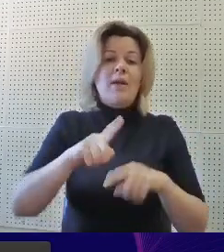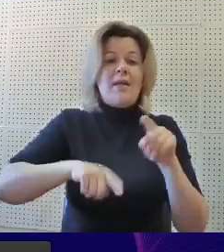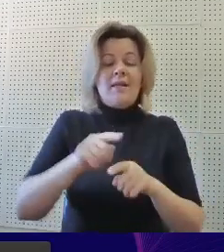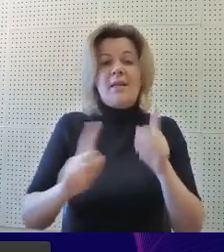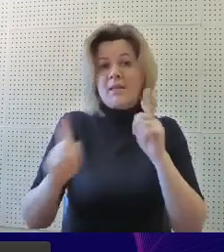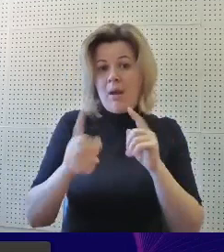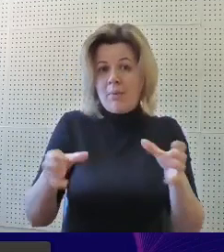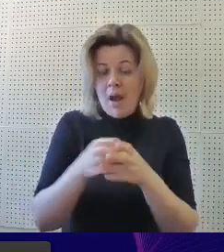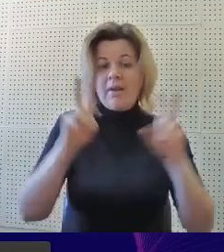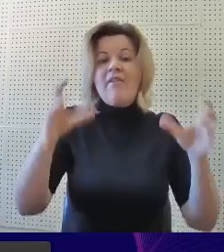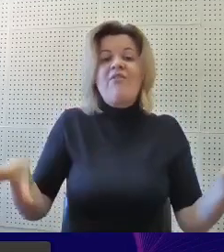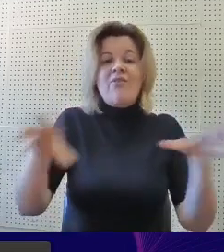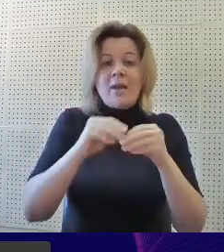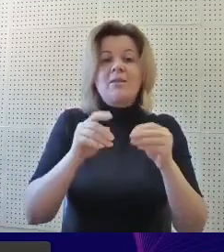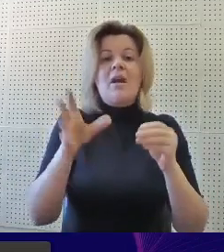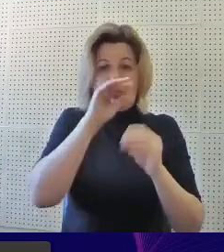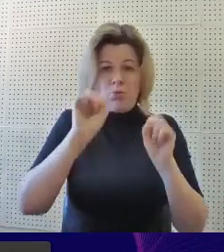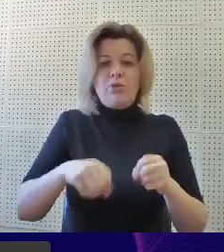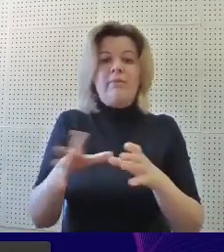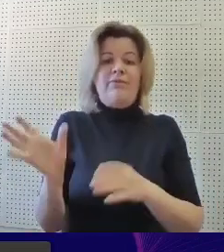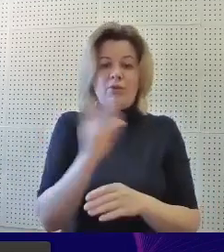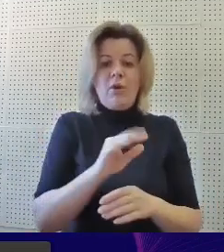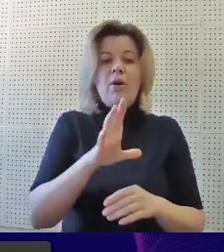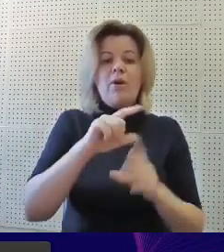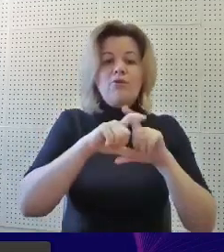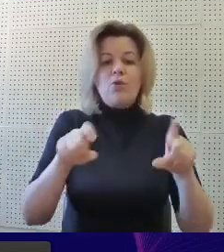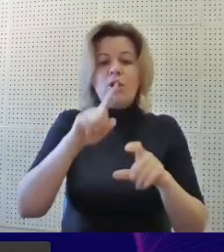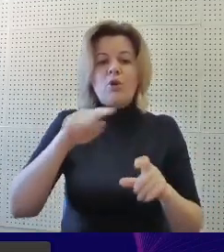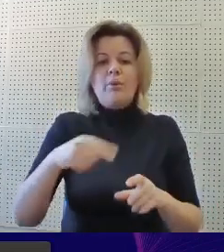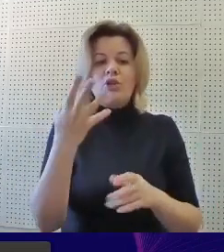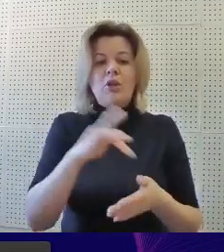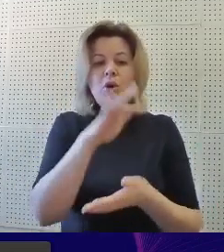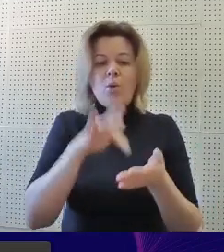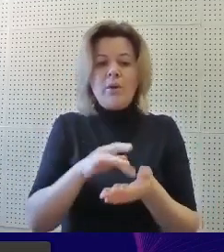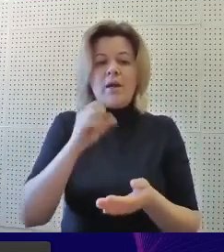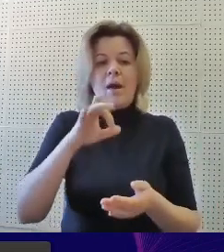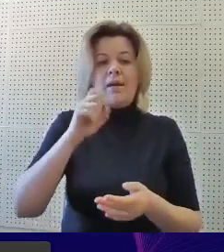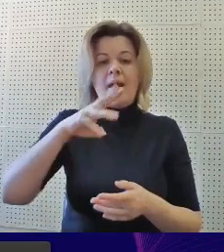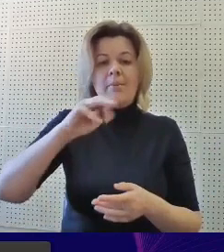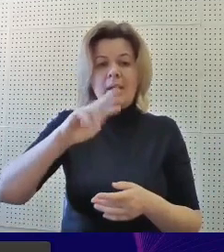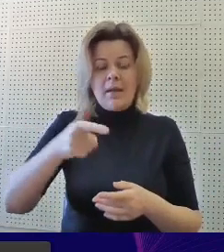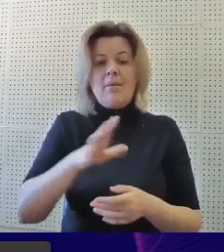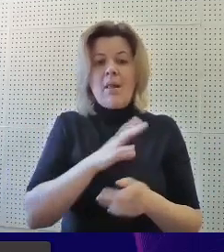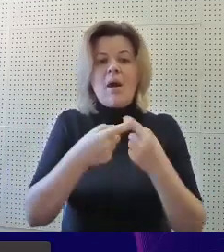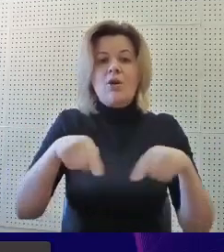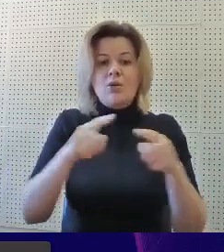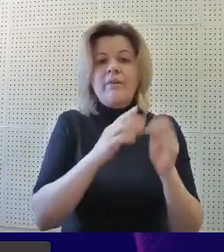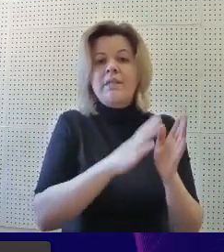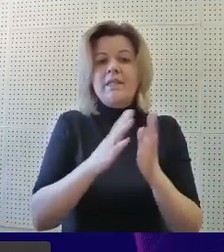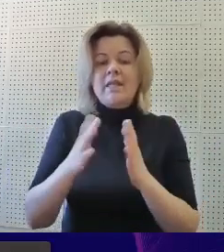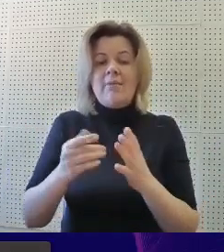«Вместе сможем всё». В школе номер 4 города Арамиль была также организована система взаимодействия и